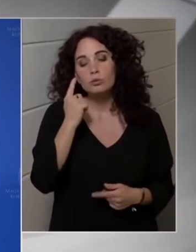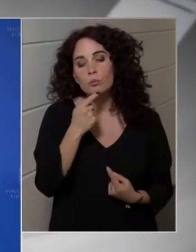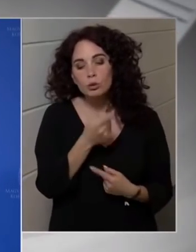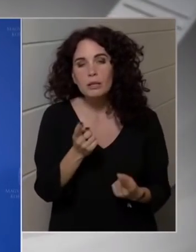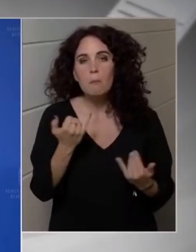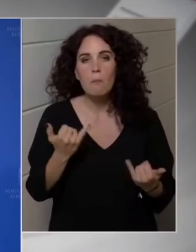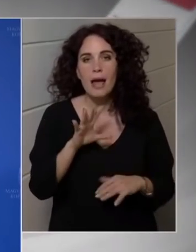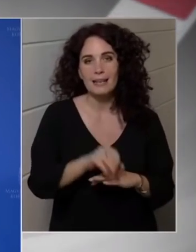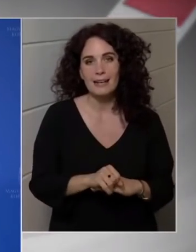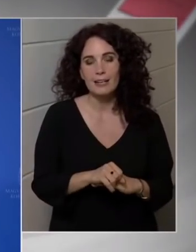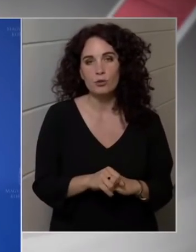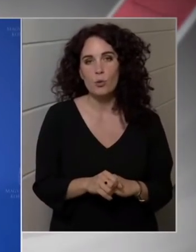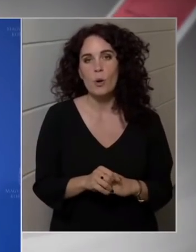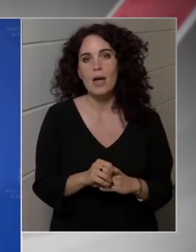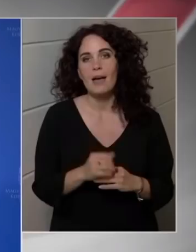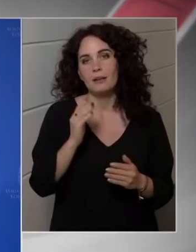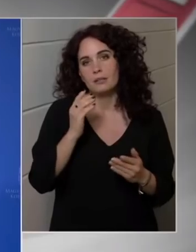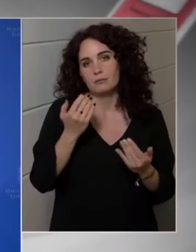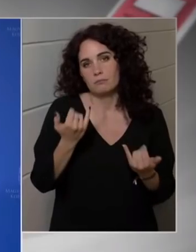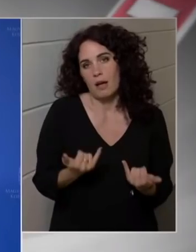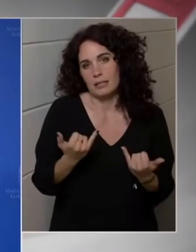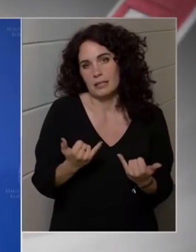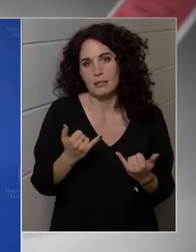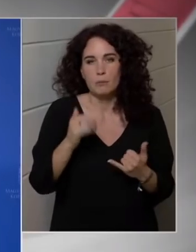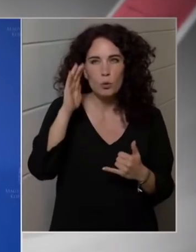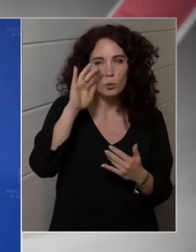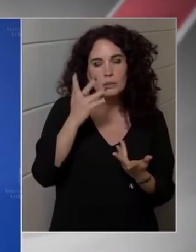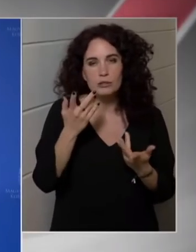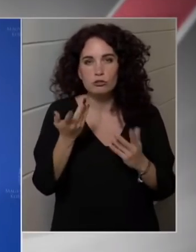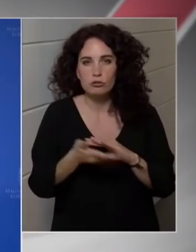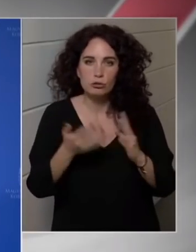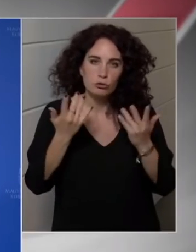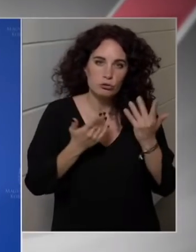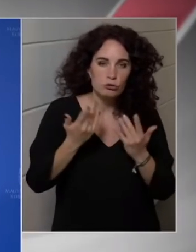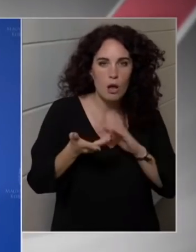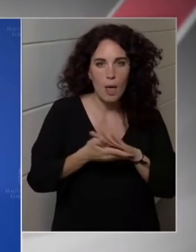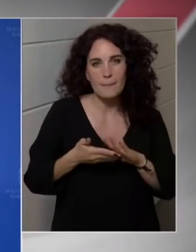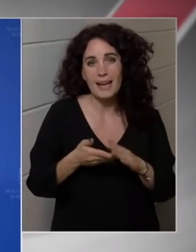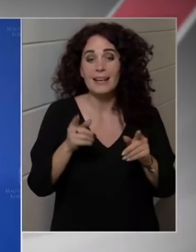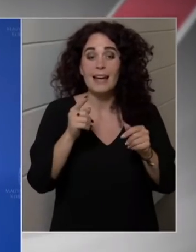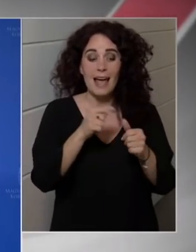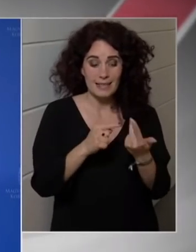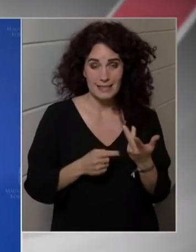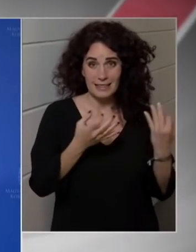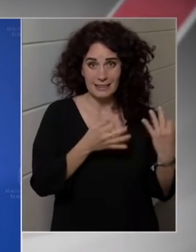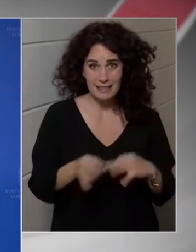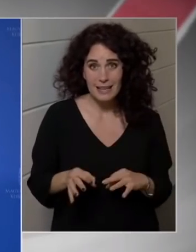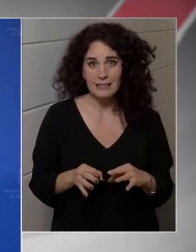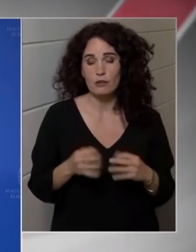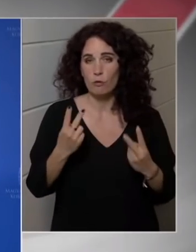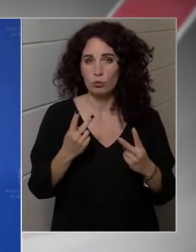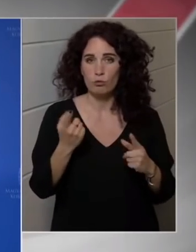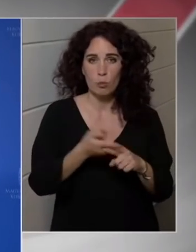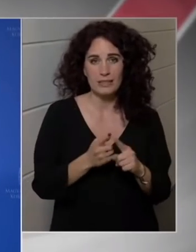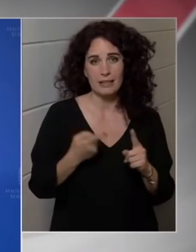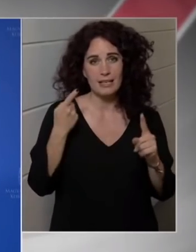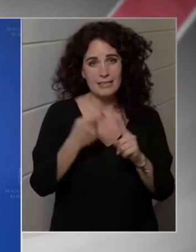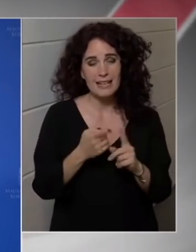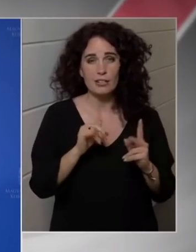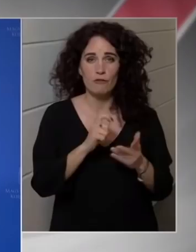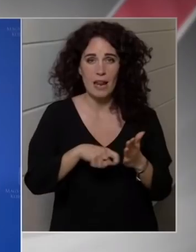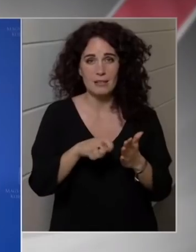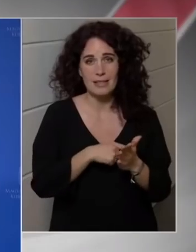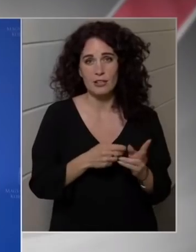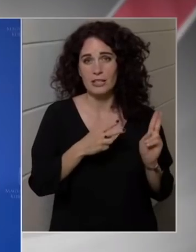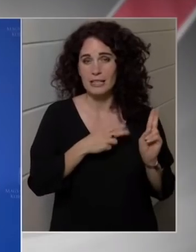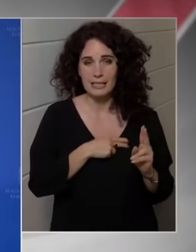mondják, hogy magas marad, de a jelenlegihez képest érdemben csökken. Nagyon sok ilyen jelenlegű bizonytalanság van. Mi azt tudjuk mondani, hogy a ma elérhető